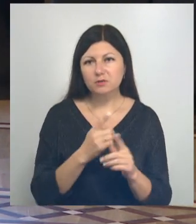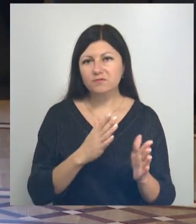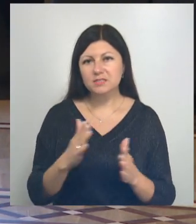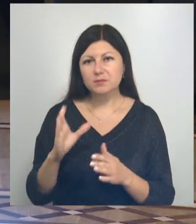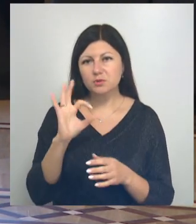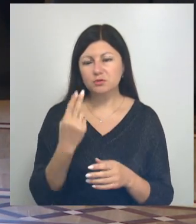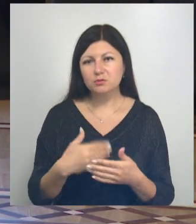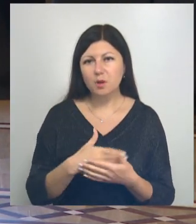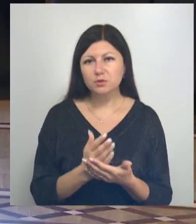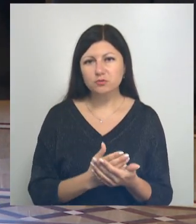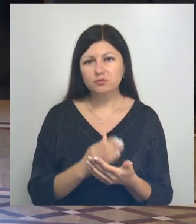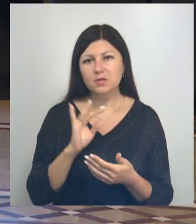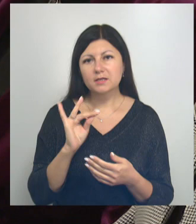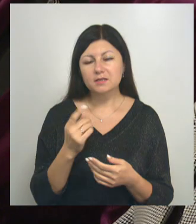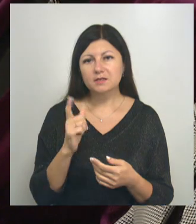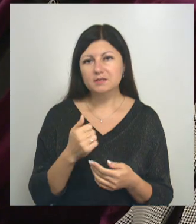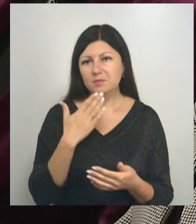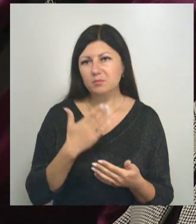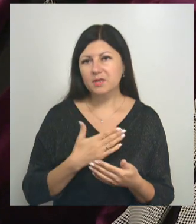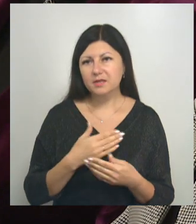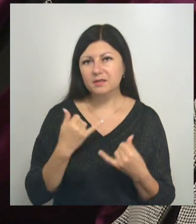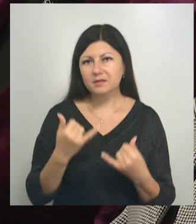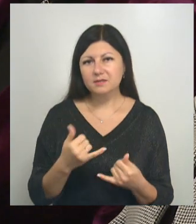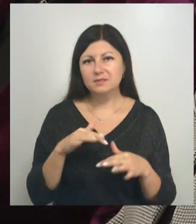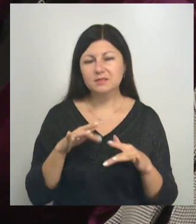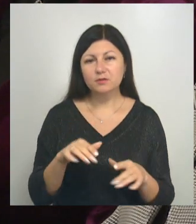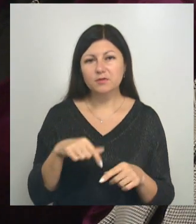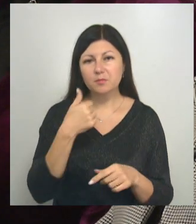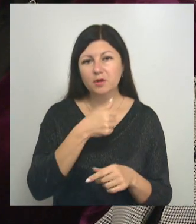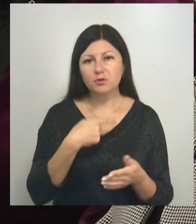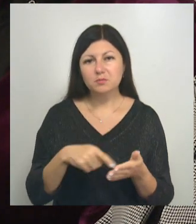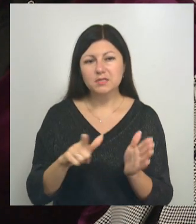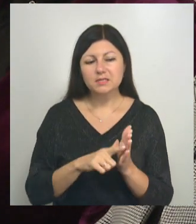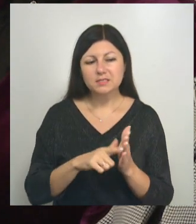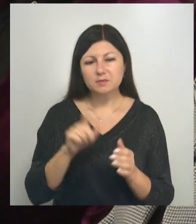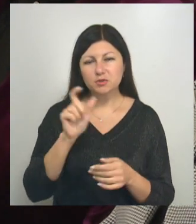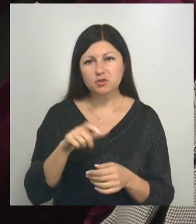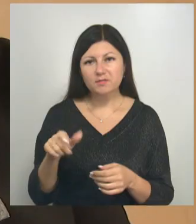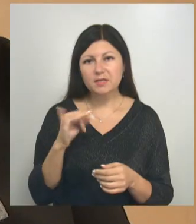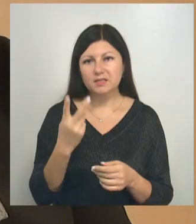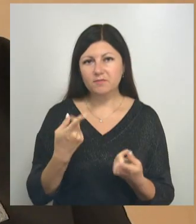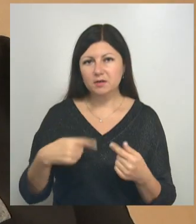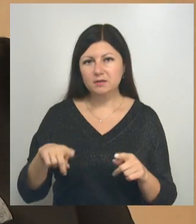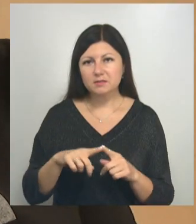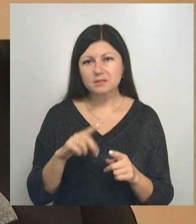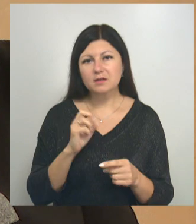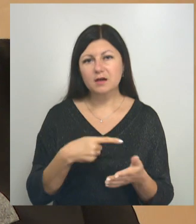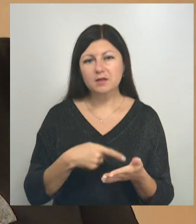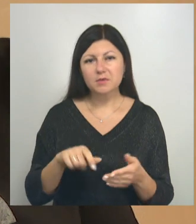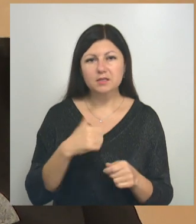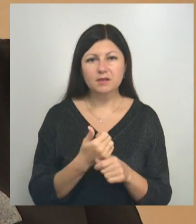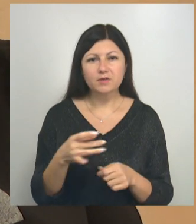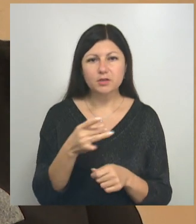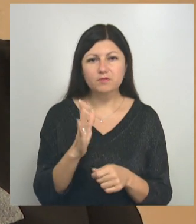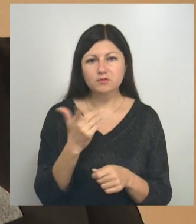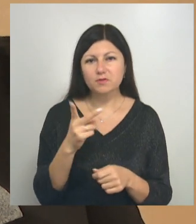соцобслуживания и за преданность делу. В этом году отметили семь человек и две организации. Как отметил глава региона